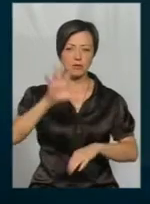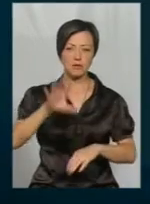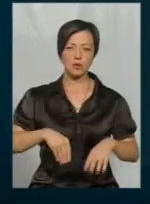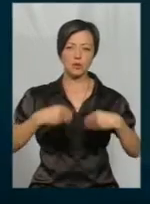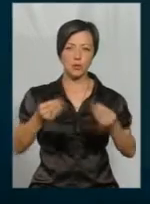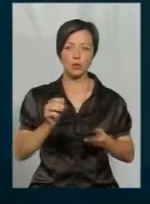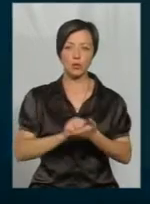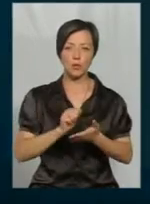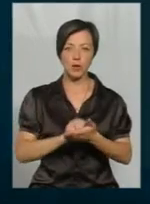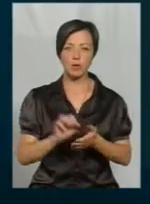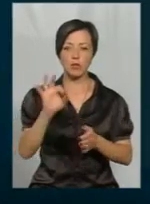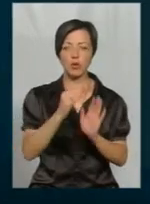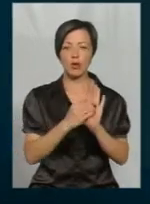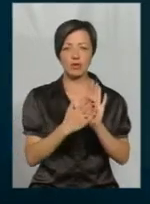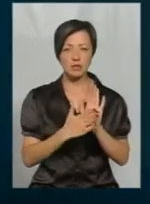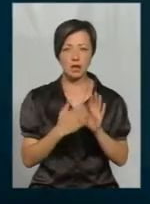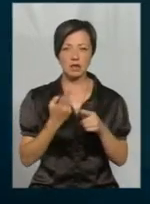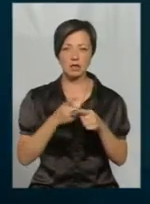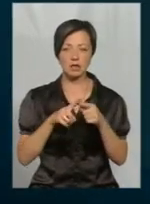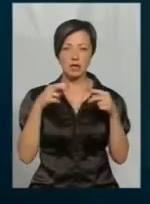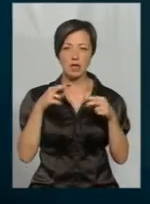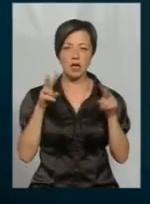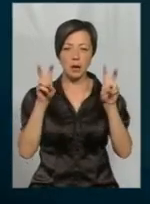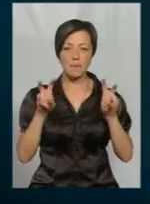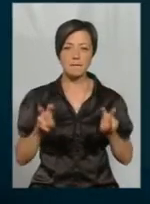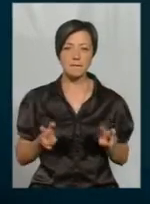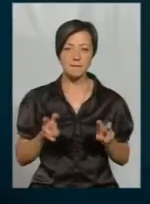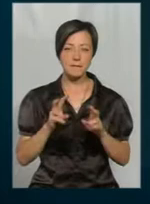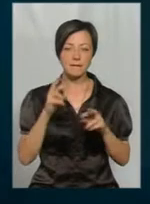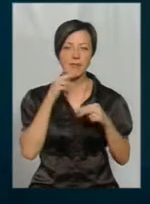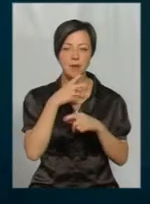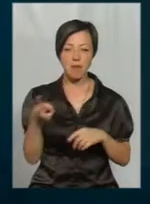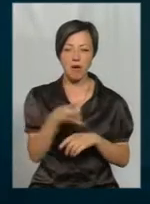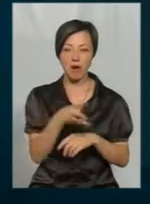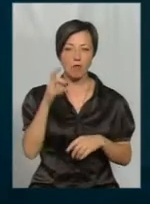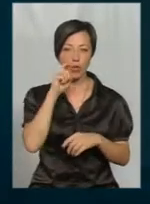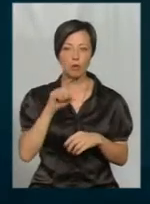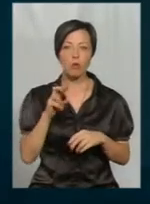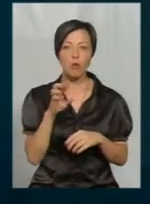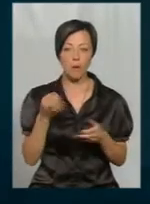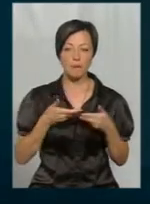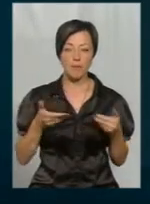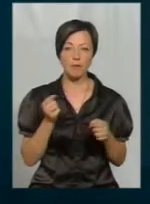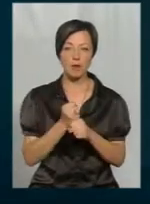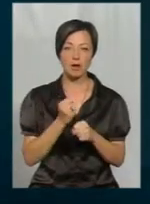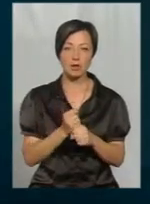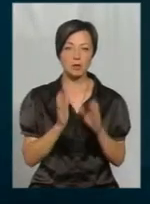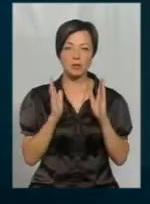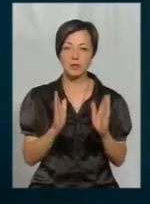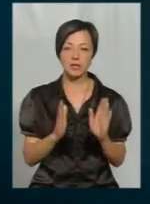стосовно реєстрації цих препаратів в Україні, тому що ми працюємо тільки з